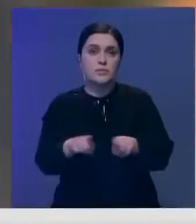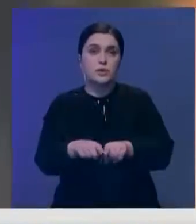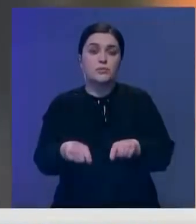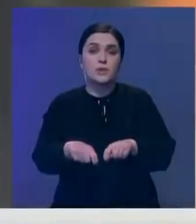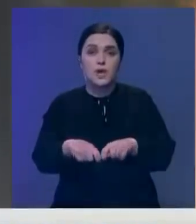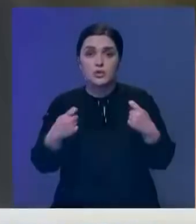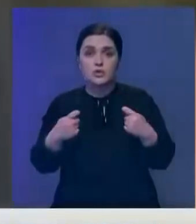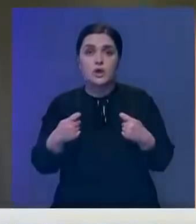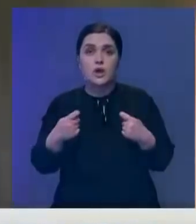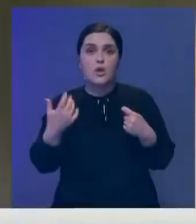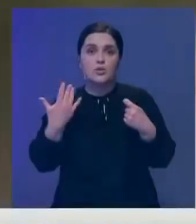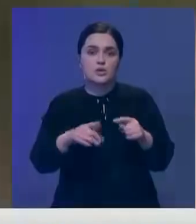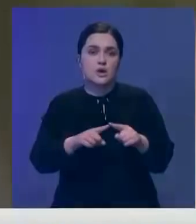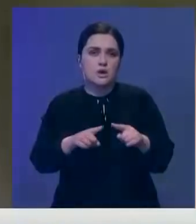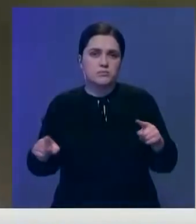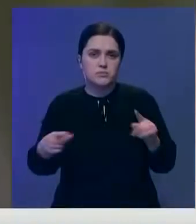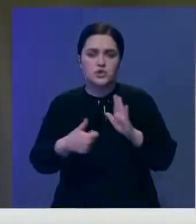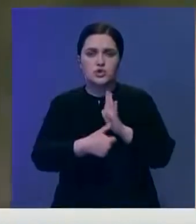С начала года уже порядка 600.